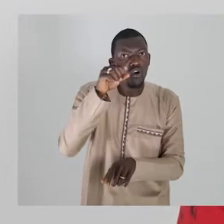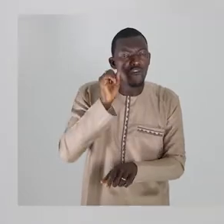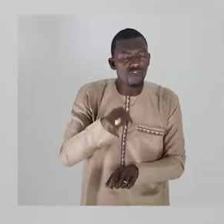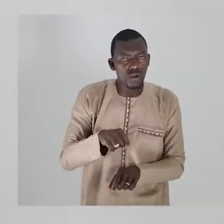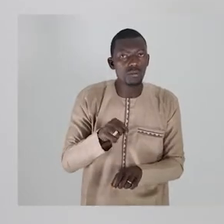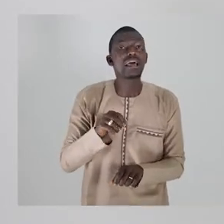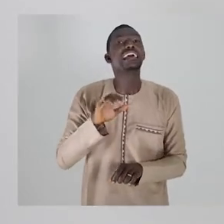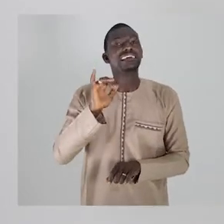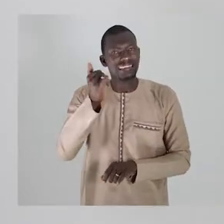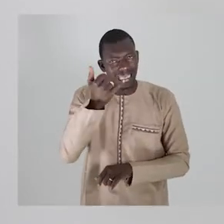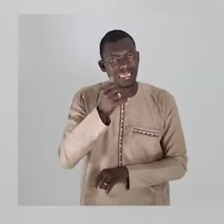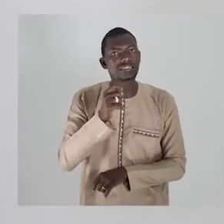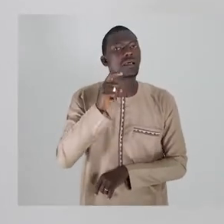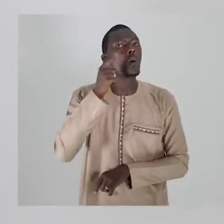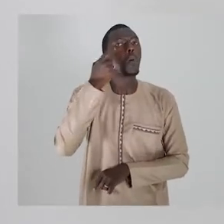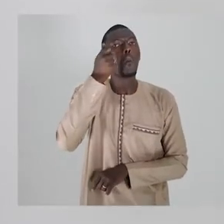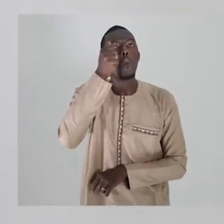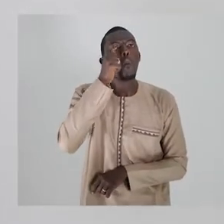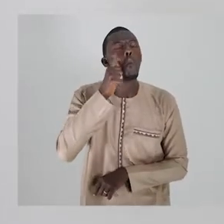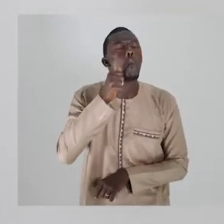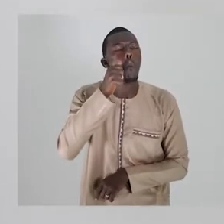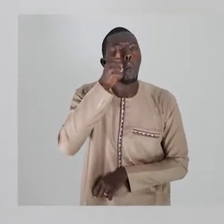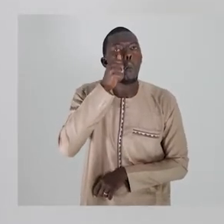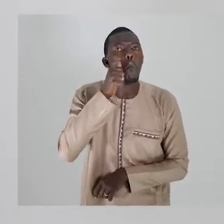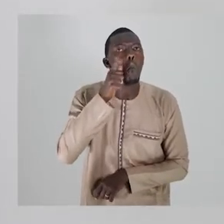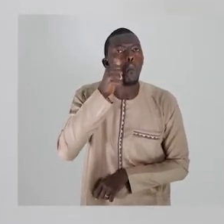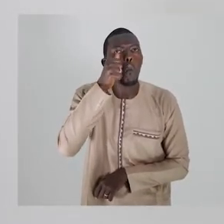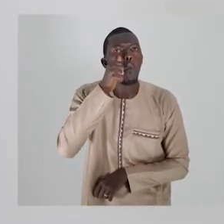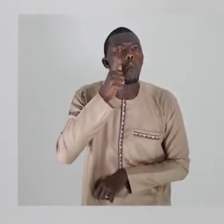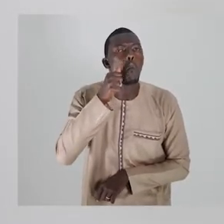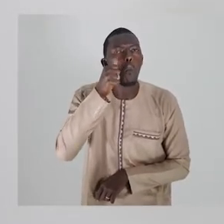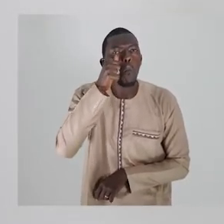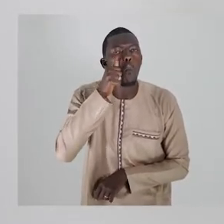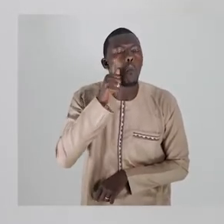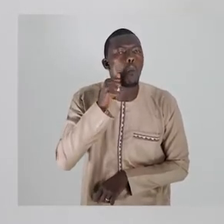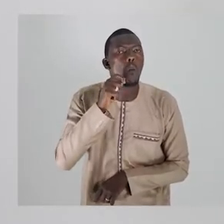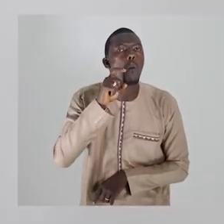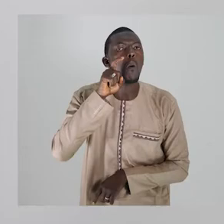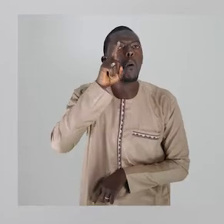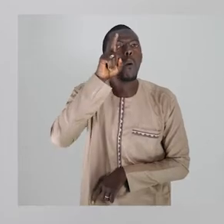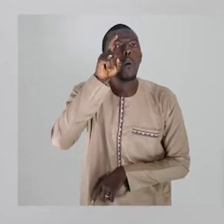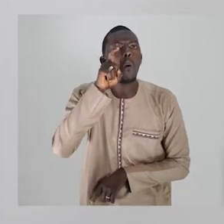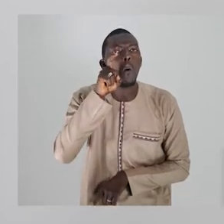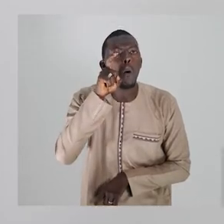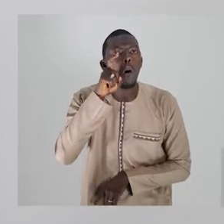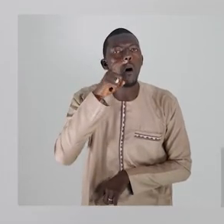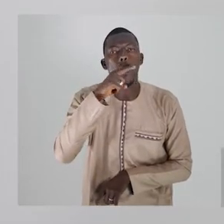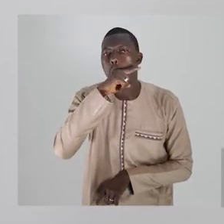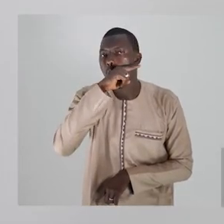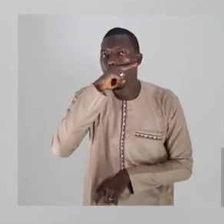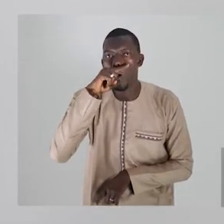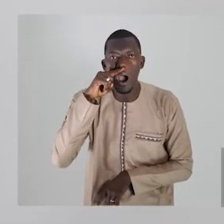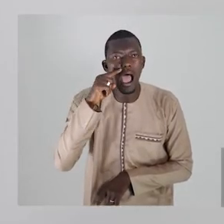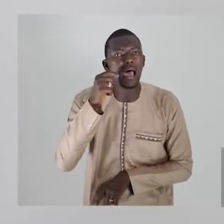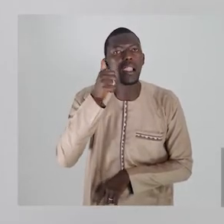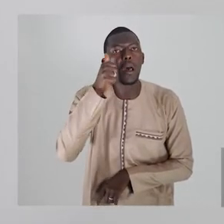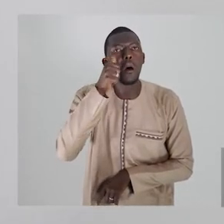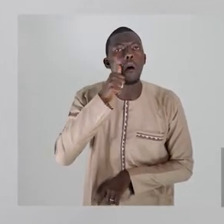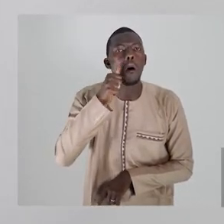Dike meti mumela. Andu njeleti. yineni metiko. Uyipene poe la dika sumutoku kankone coronavirus? Large de. Ejajakude